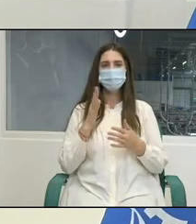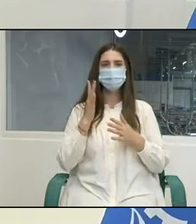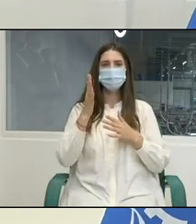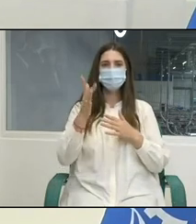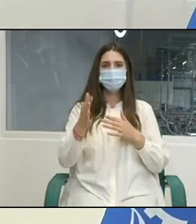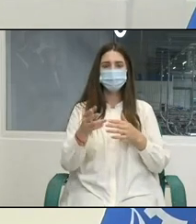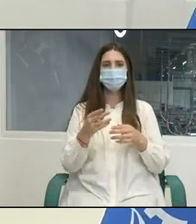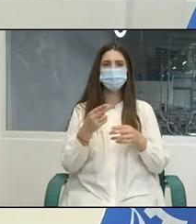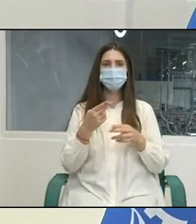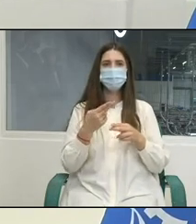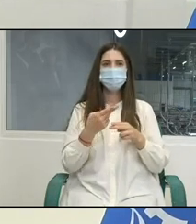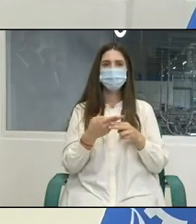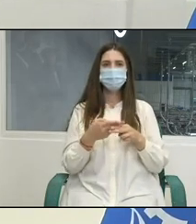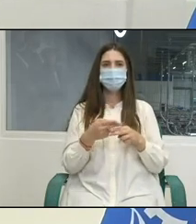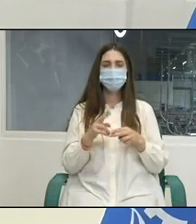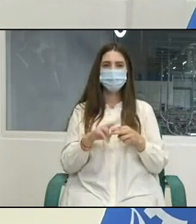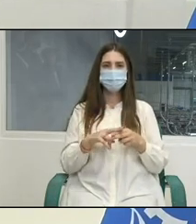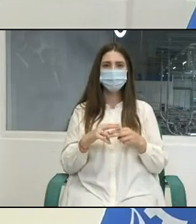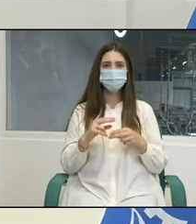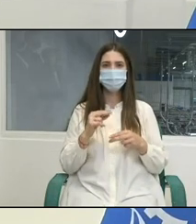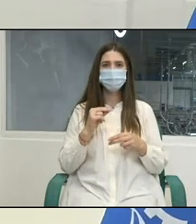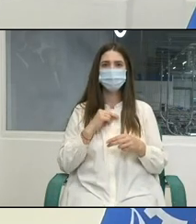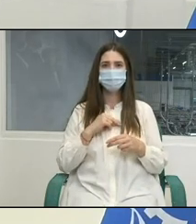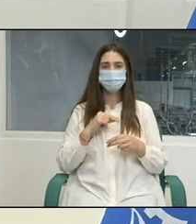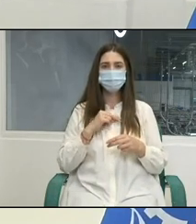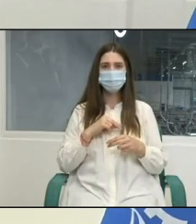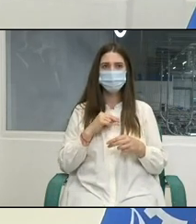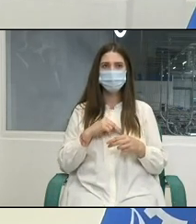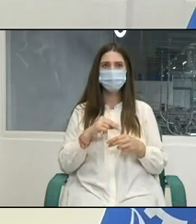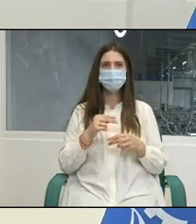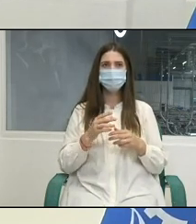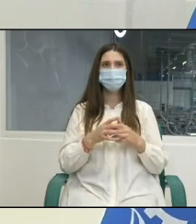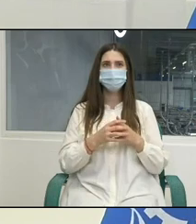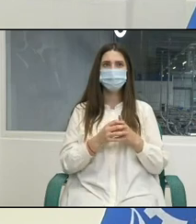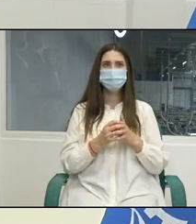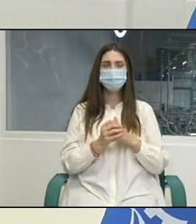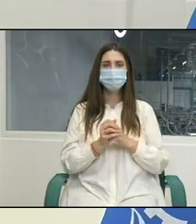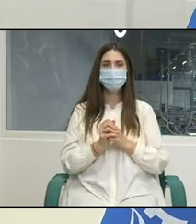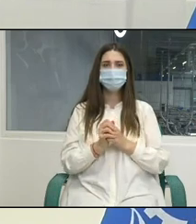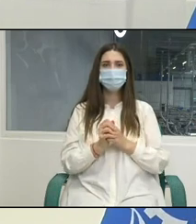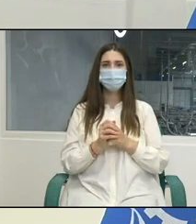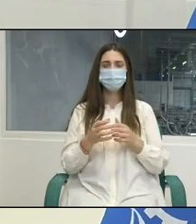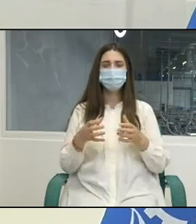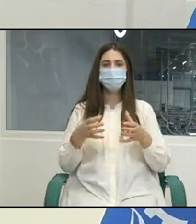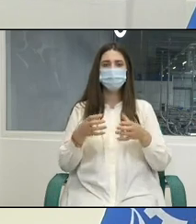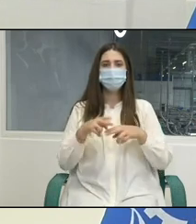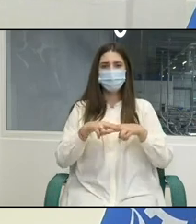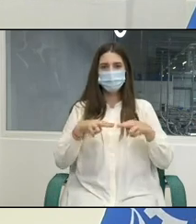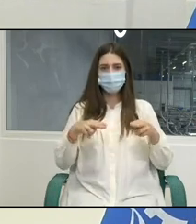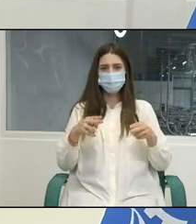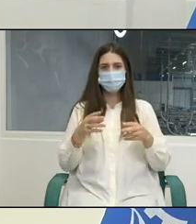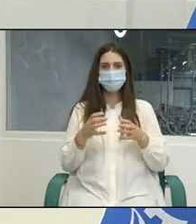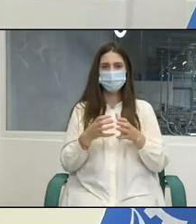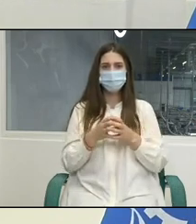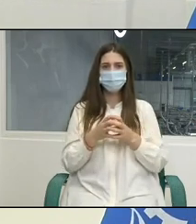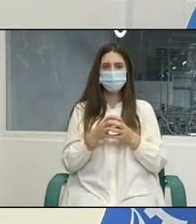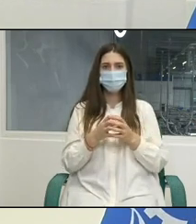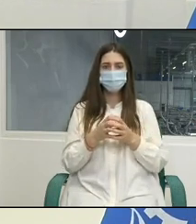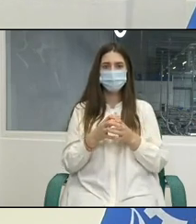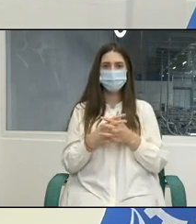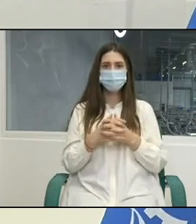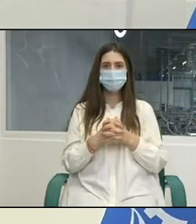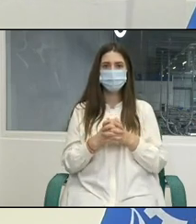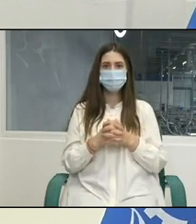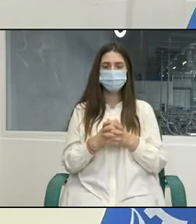prin conjugarea eforturilor comune ale constituentilor tripartiți, guverne, sindicate, patronate.